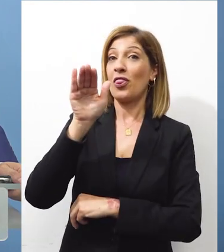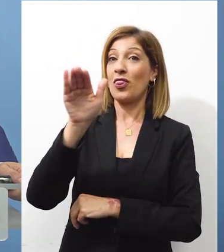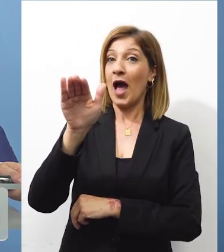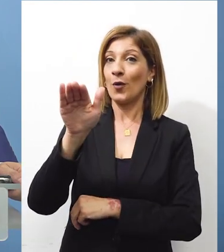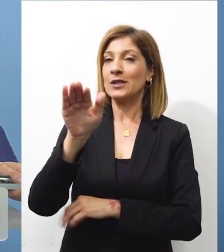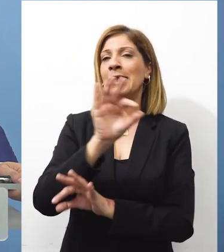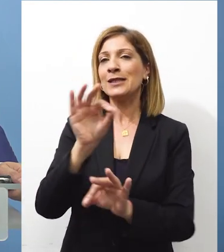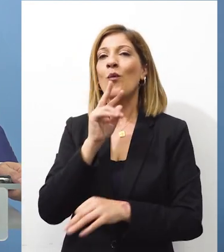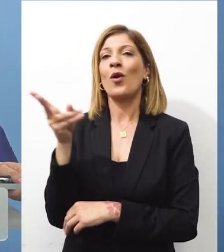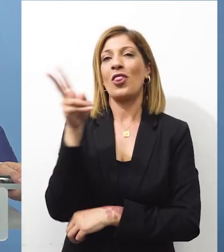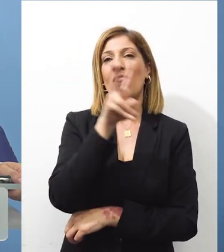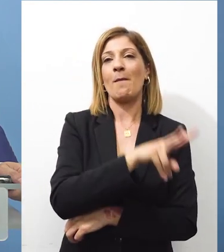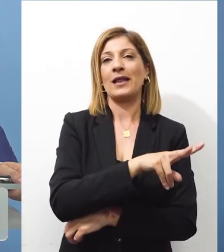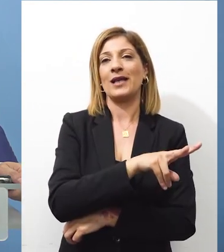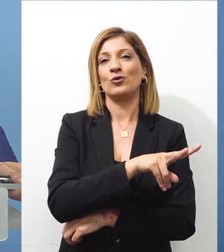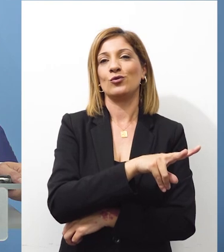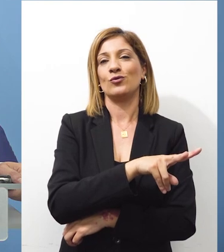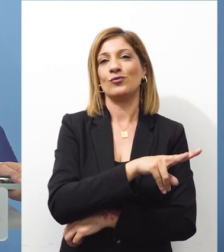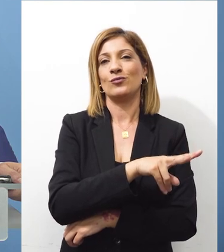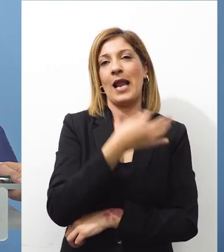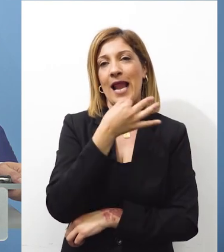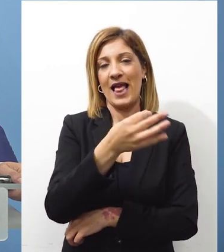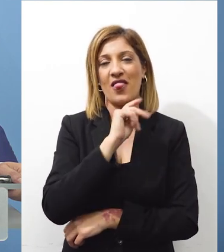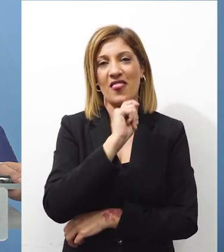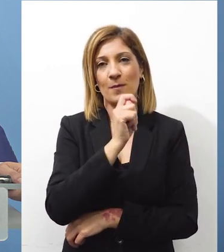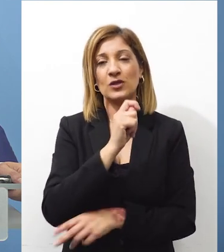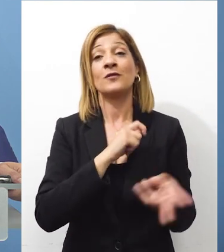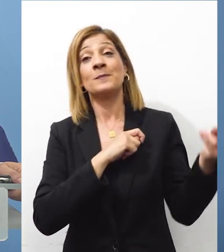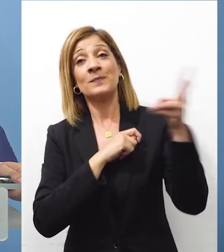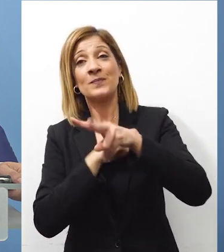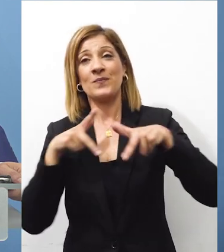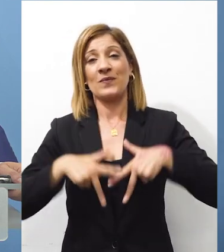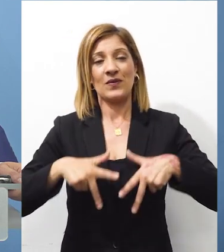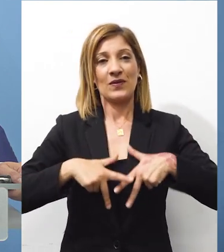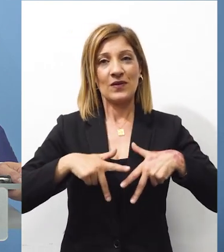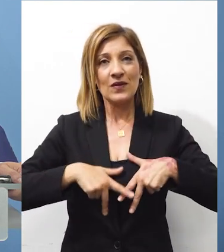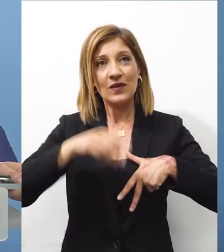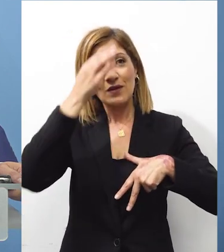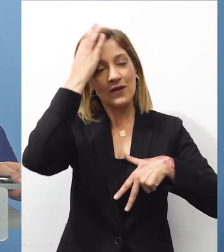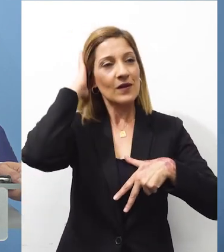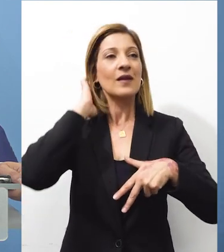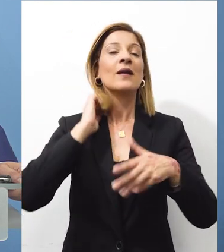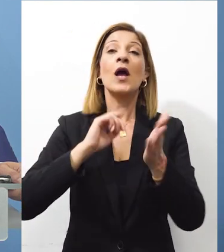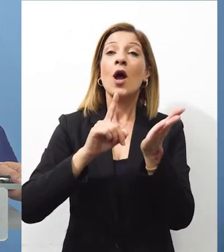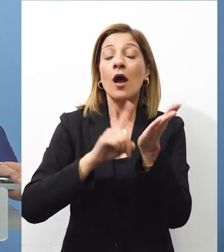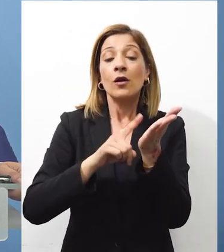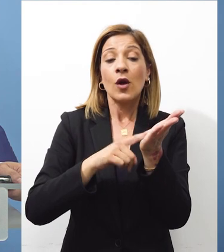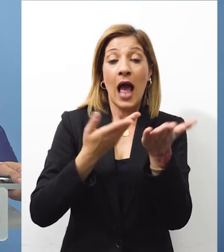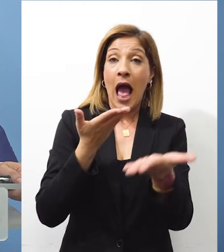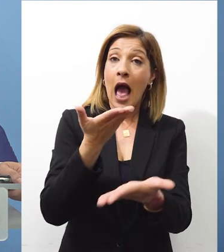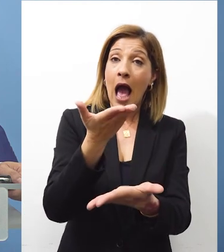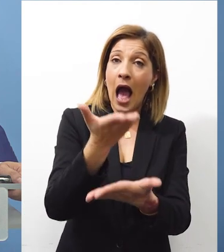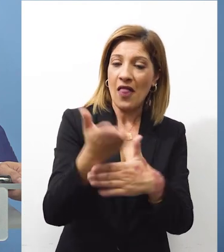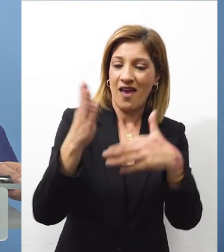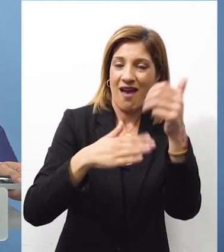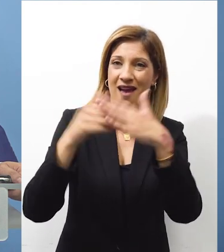διαφορετικά Εσάς δεν μπορούν να... Ναι, αντιλαμβάνεστε ότι Ο νόμιμος τρόπος αδειοδότησης Του οποιοδήποτε